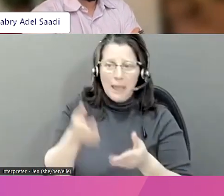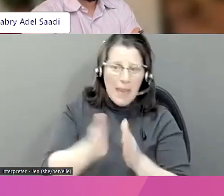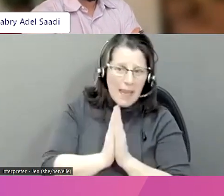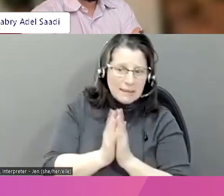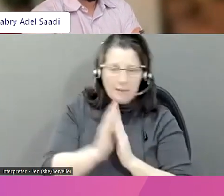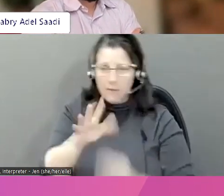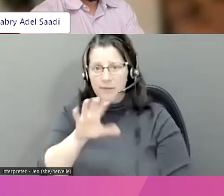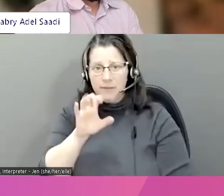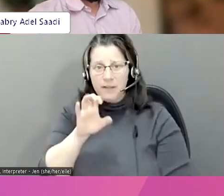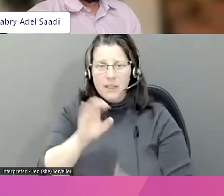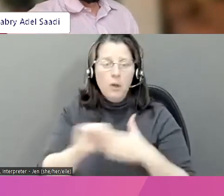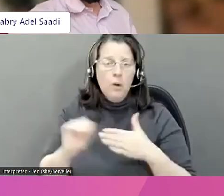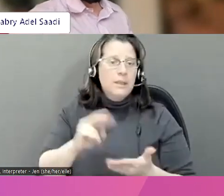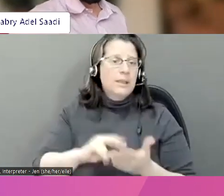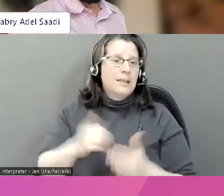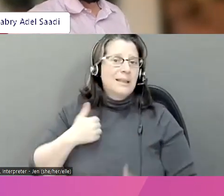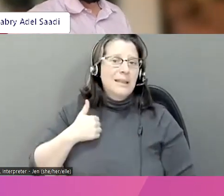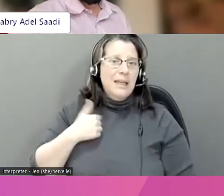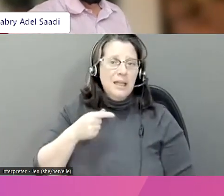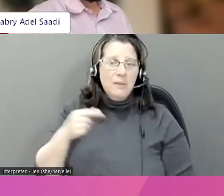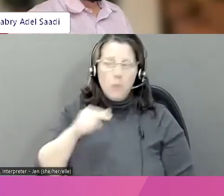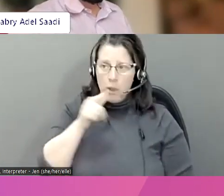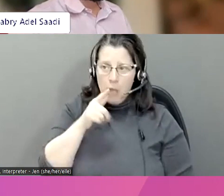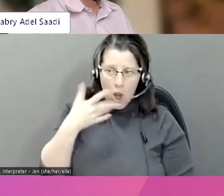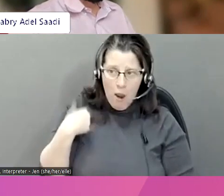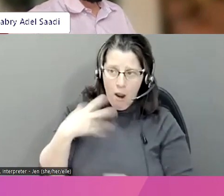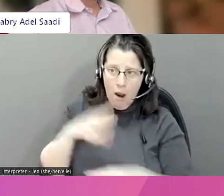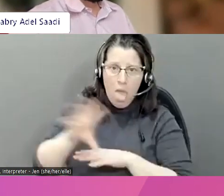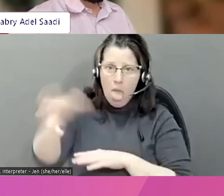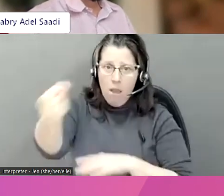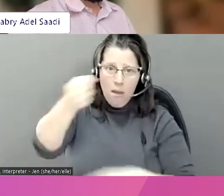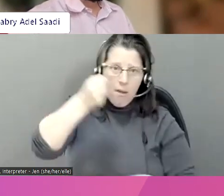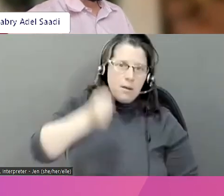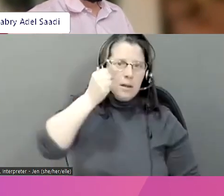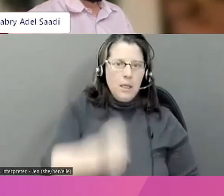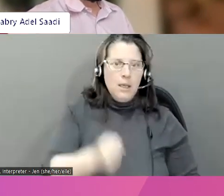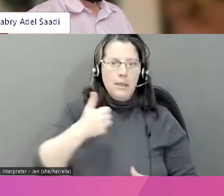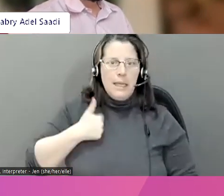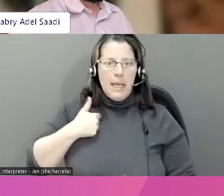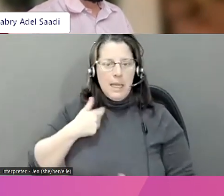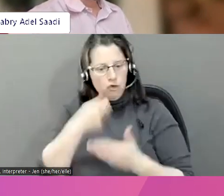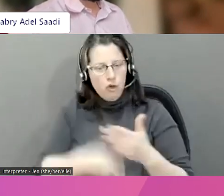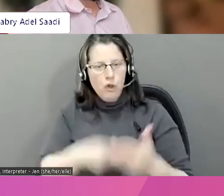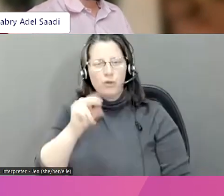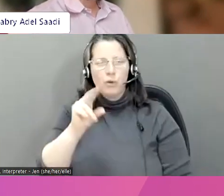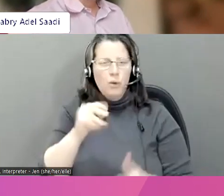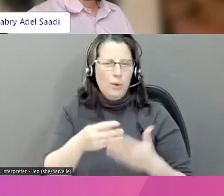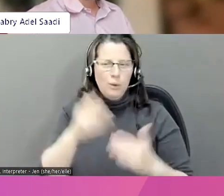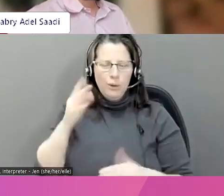c'est sous compétence étrangère. Et donc, le gouvernement du Canada ne va pas renvoyer cette personne afin